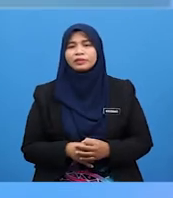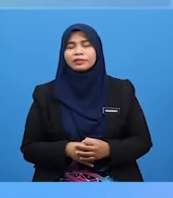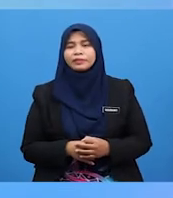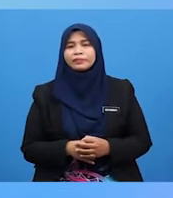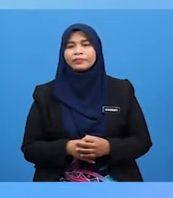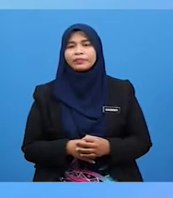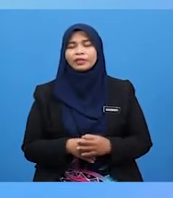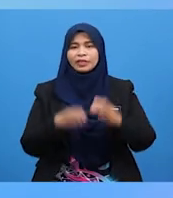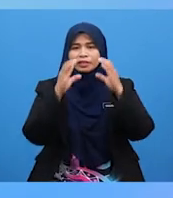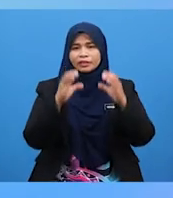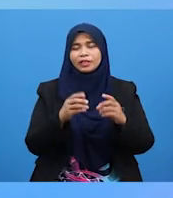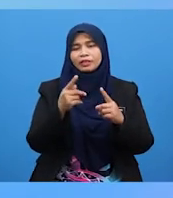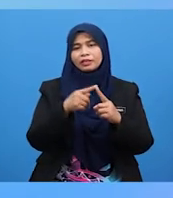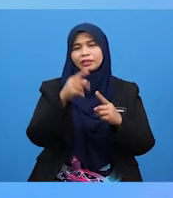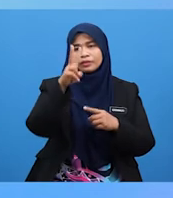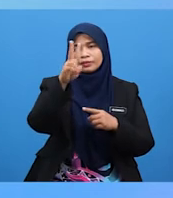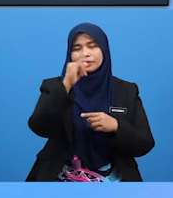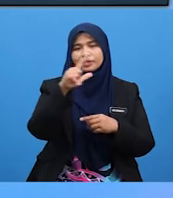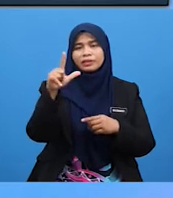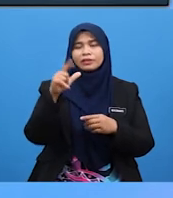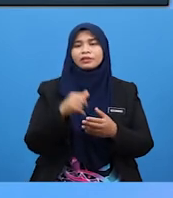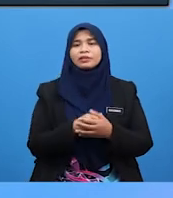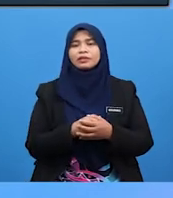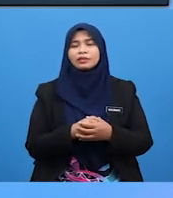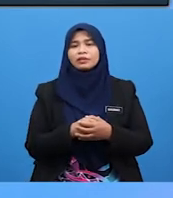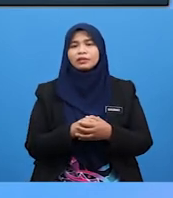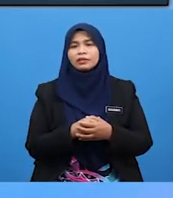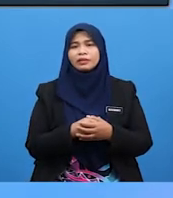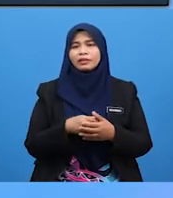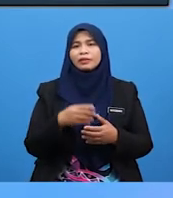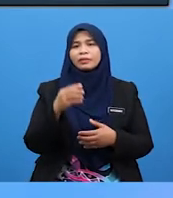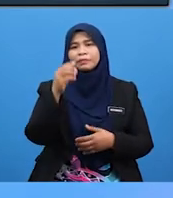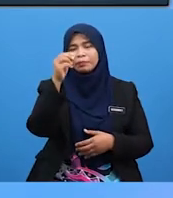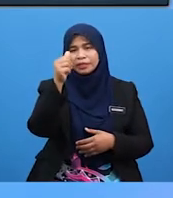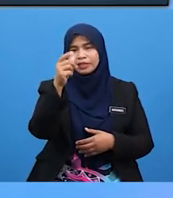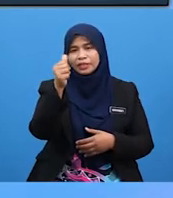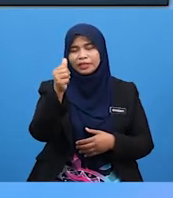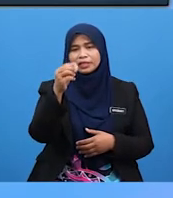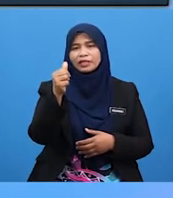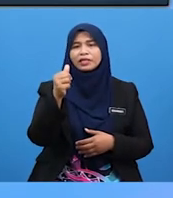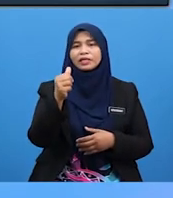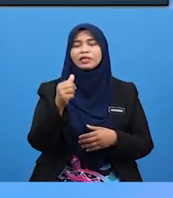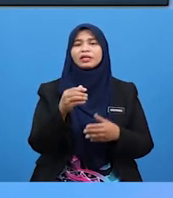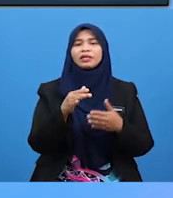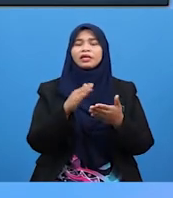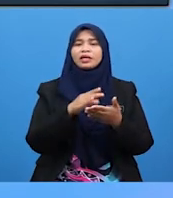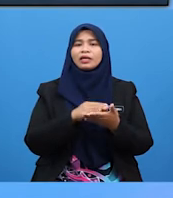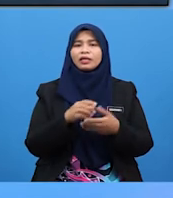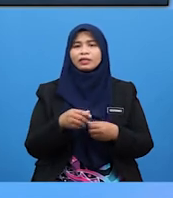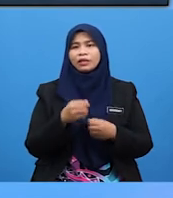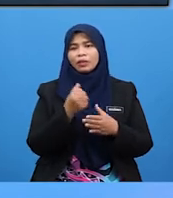Cara yang kedua adalah Melalui petikan dan gesekan.